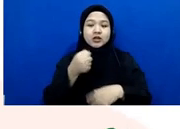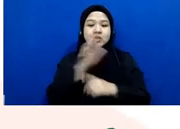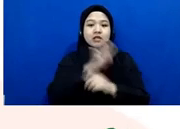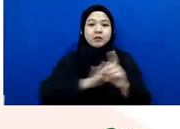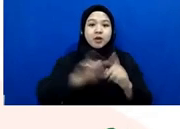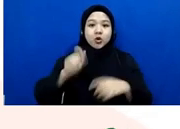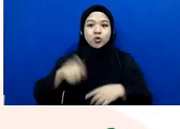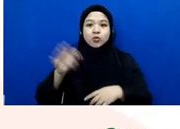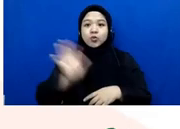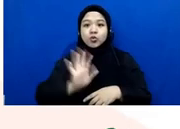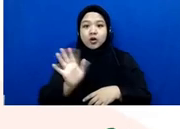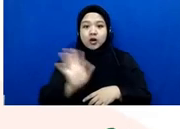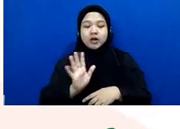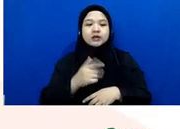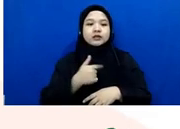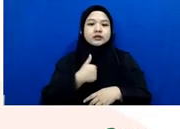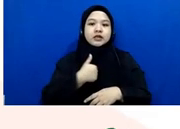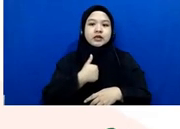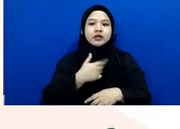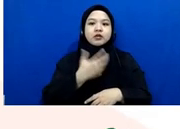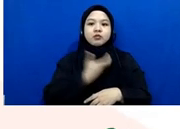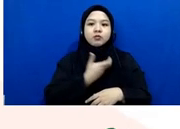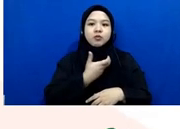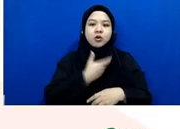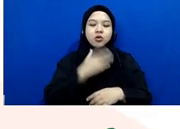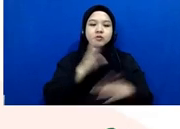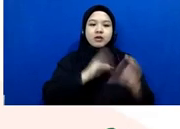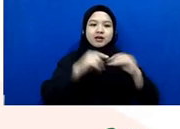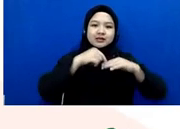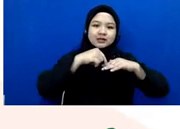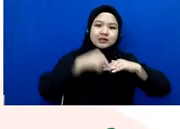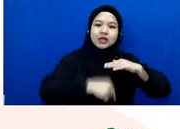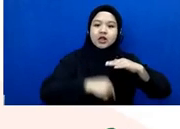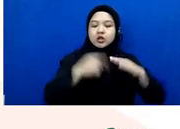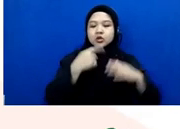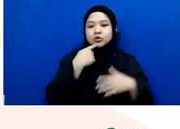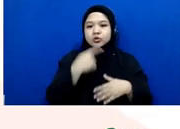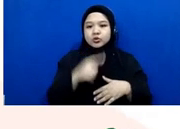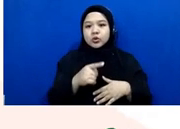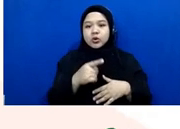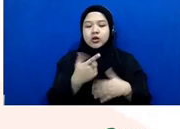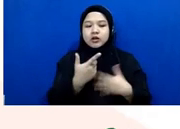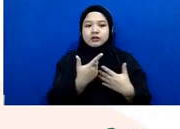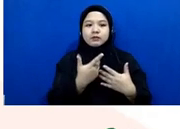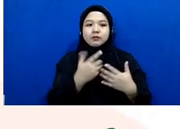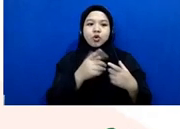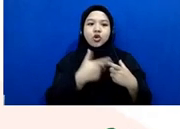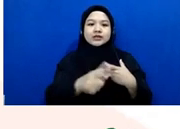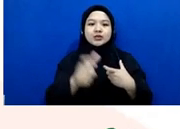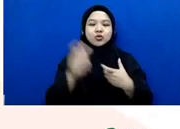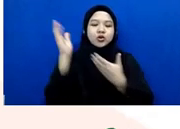maka saya perlu masuk cukup detail dan teknis soal sifatnya prosedural ini